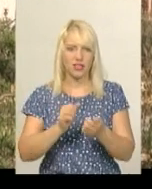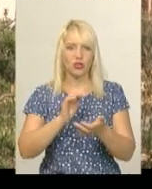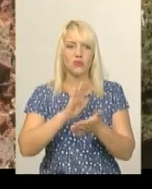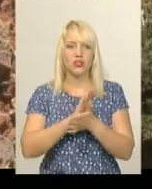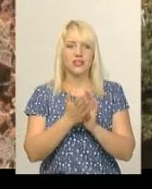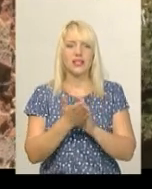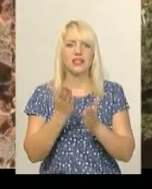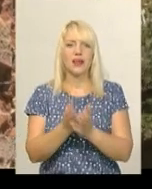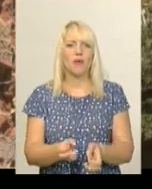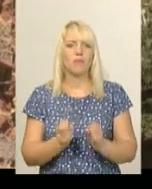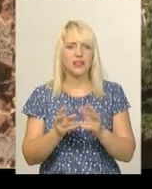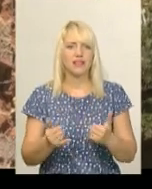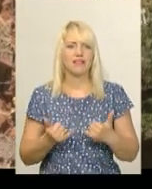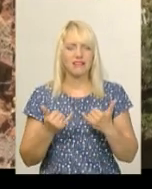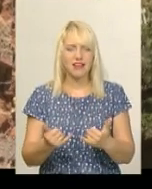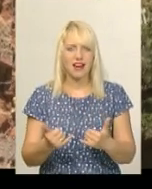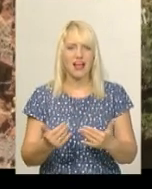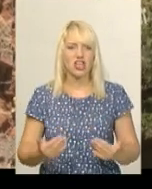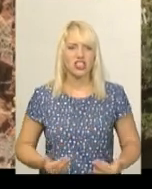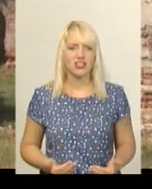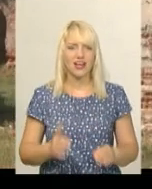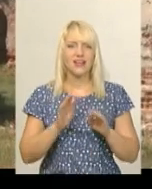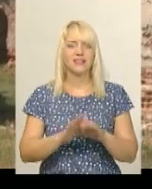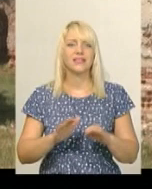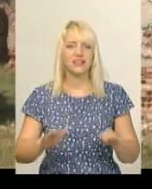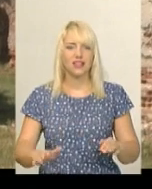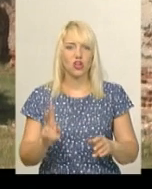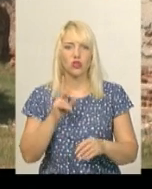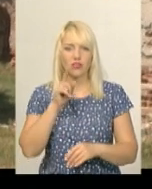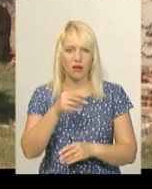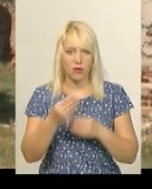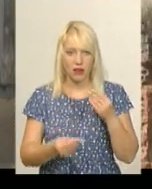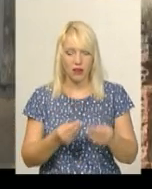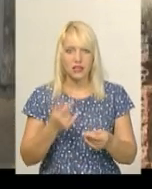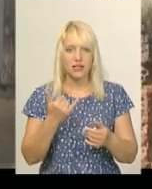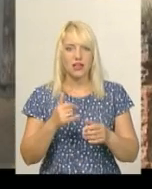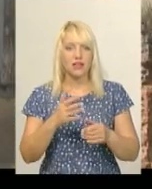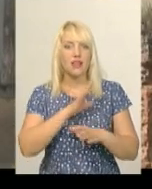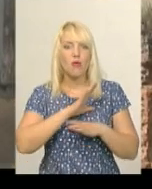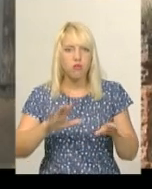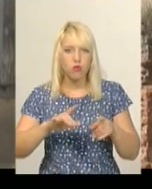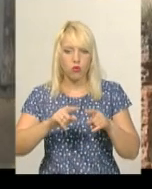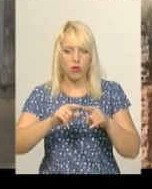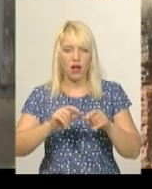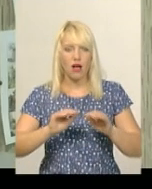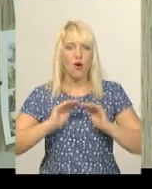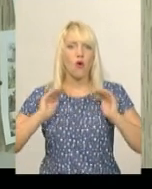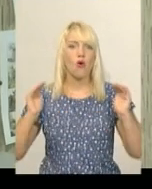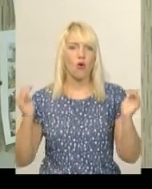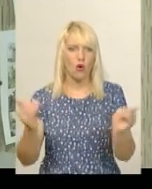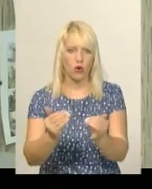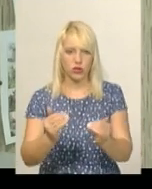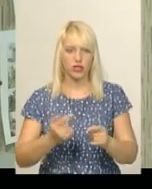життя передусім дітей, які там граються, навіть не була обгороджена. Зараз йдуть домовленості по виготовленню